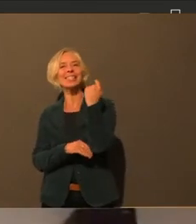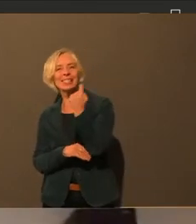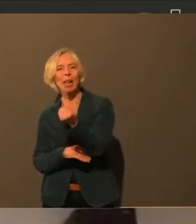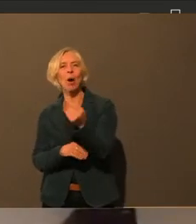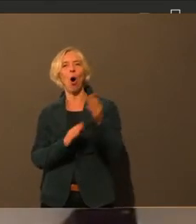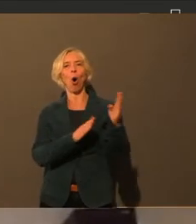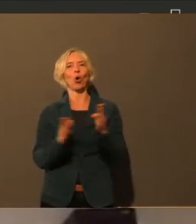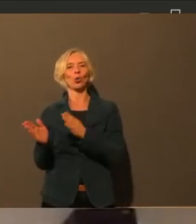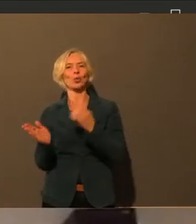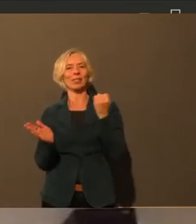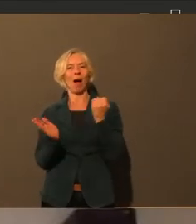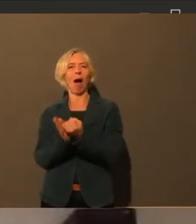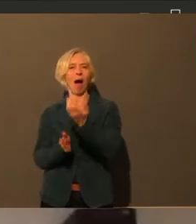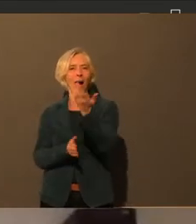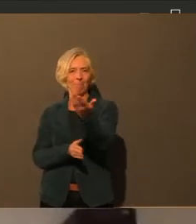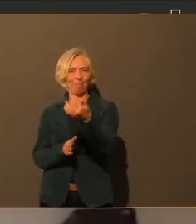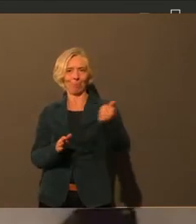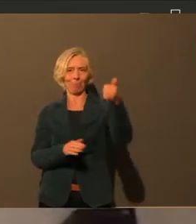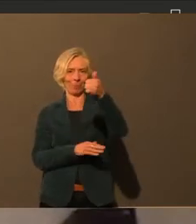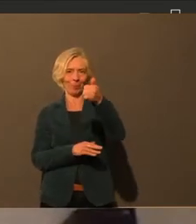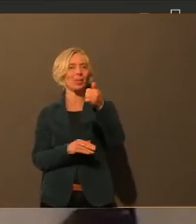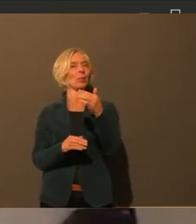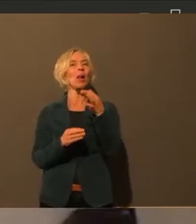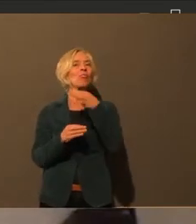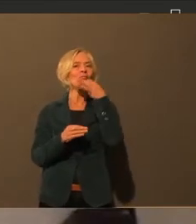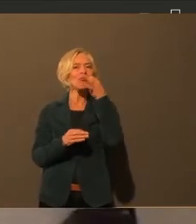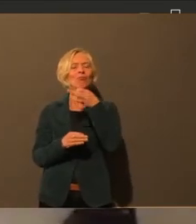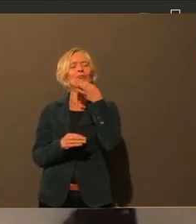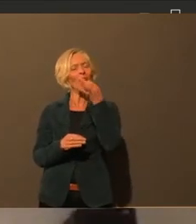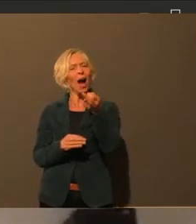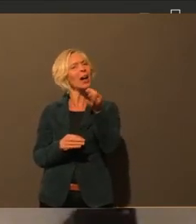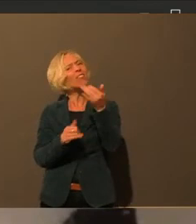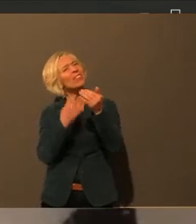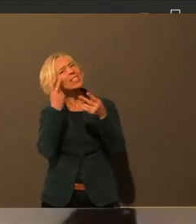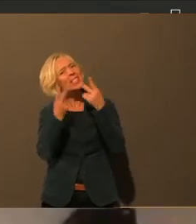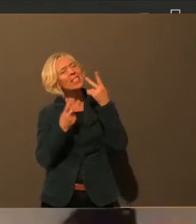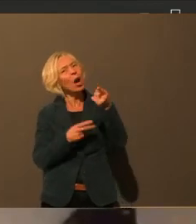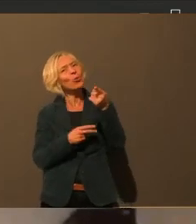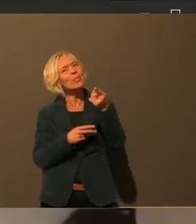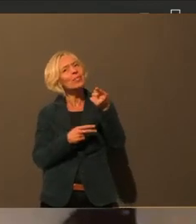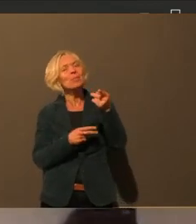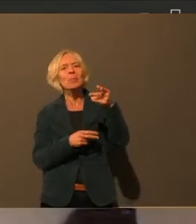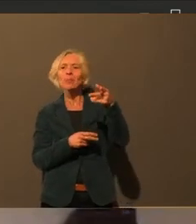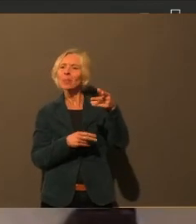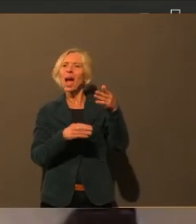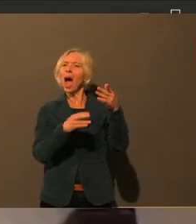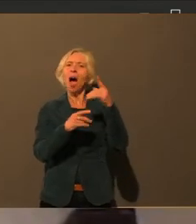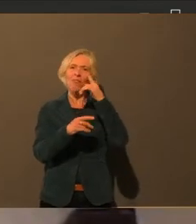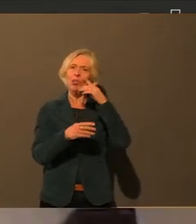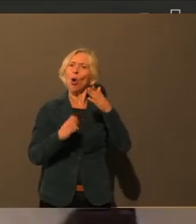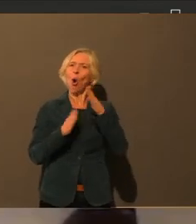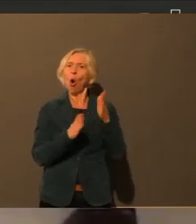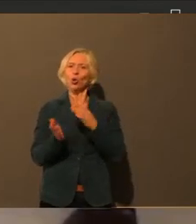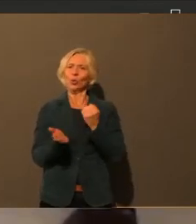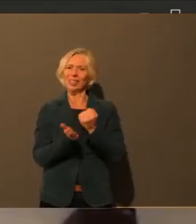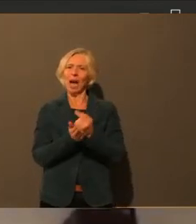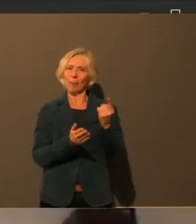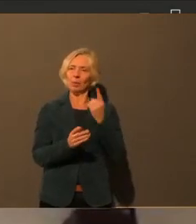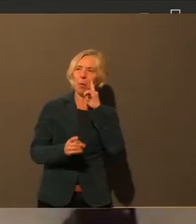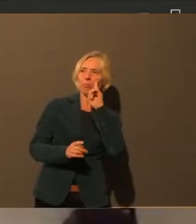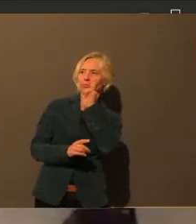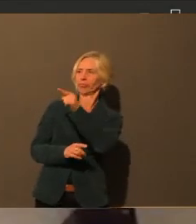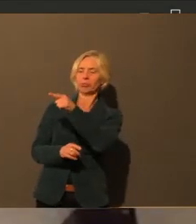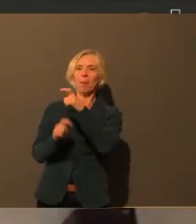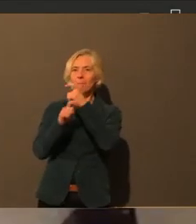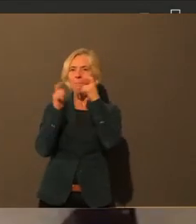mal sagen, wie die Ordnungskräfte dann grundsätzlich umgehen, wenn jemand keine Maske trägt. Weil, soweit ich weiß, ist es schon auch durchaus so, dass man